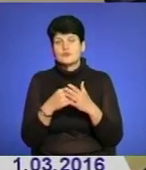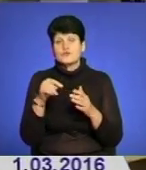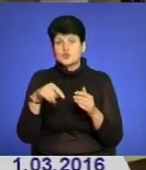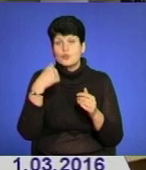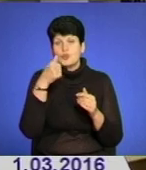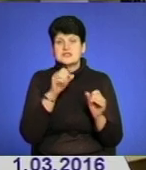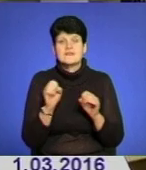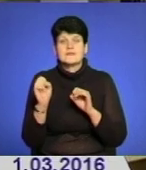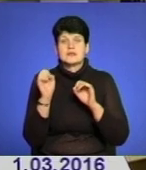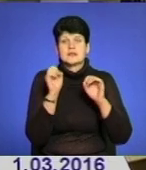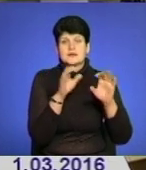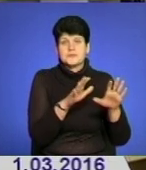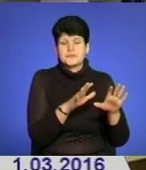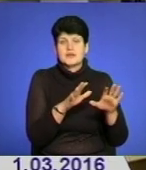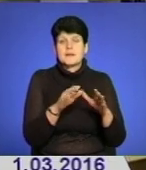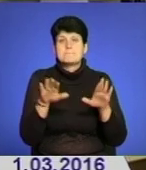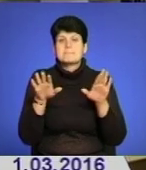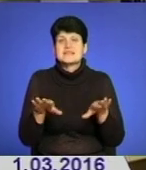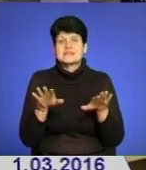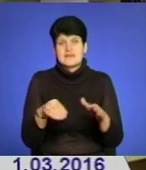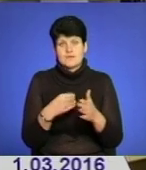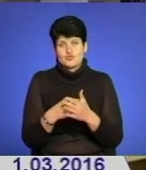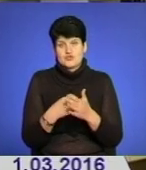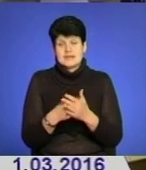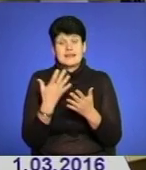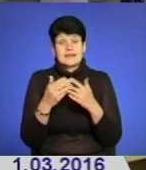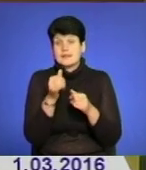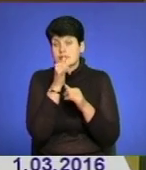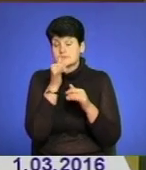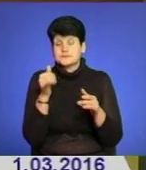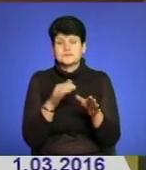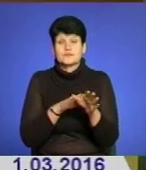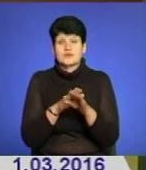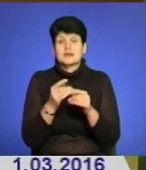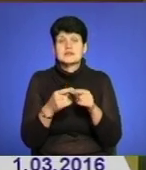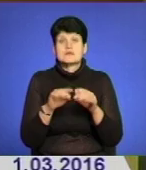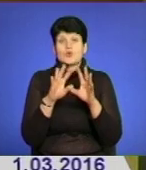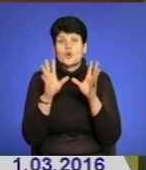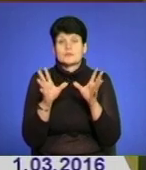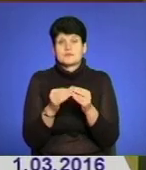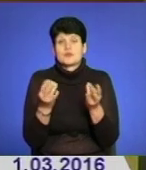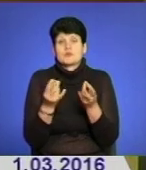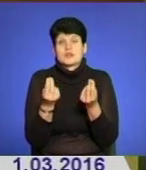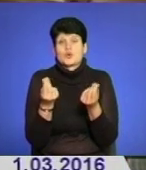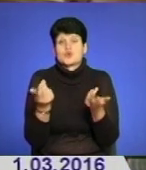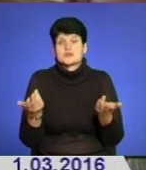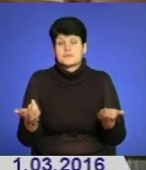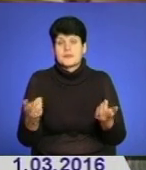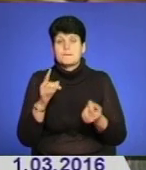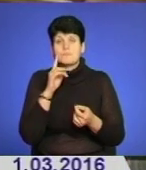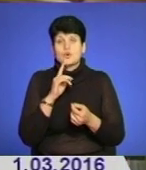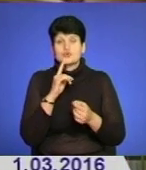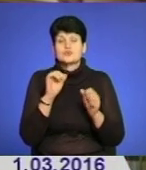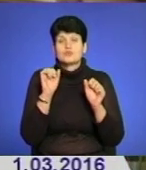року перекинули на плечі місцевих бюджетів, які не справляються з таким обсягом необхідних грошей. Поки що